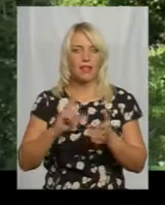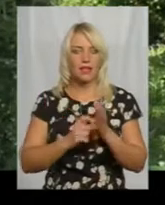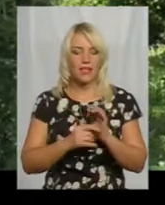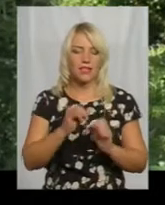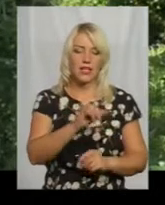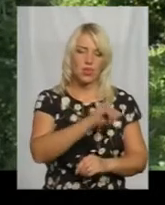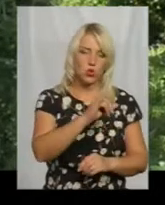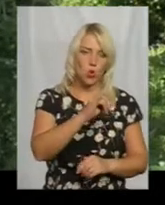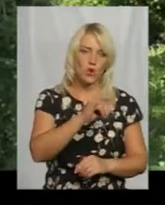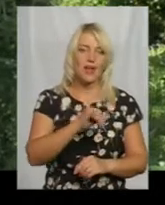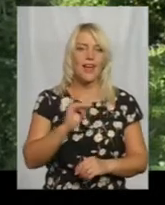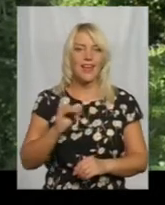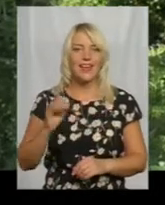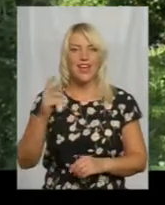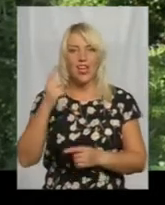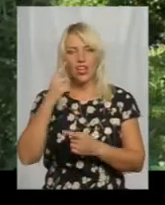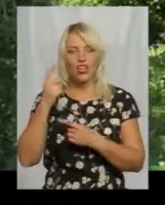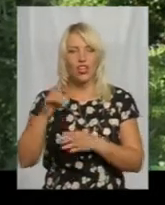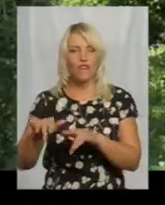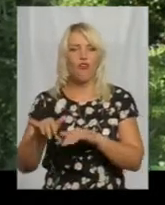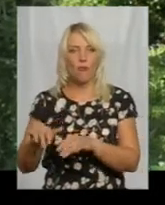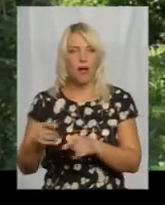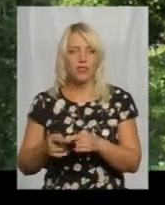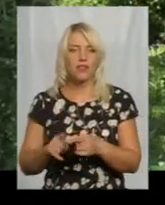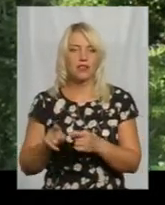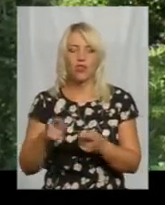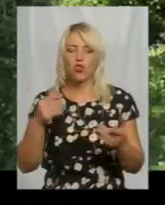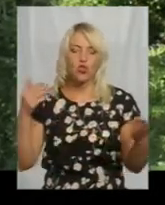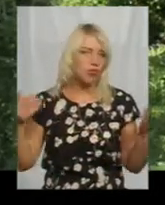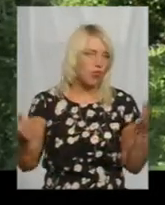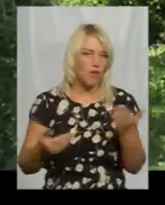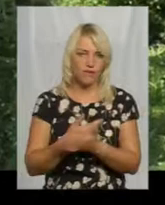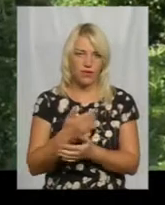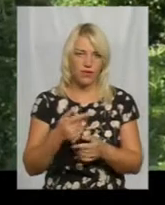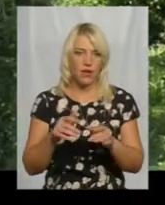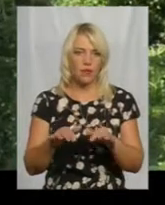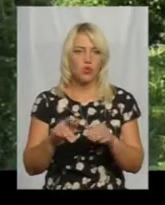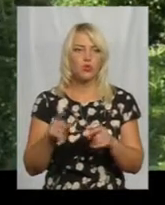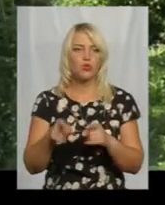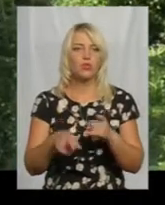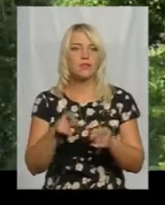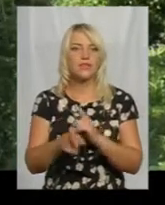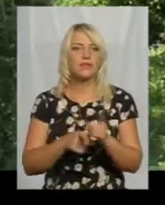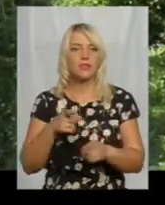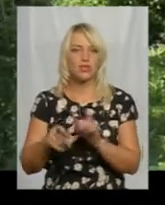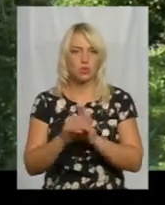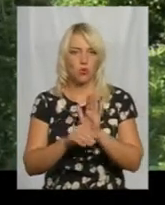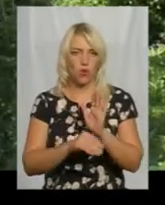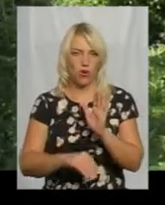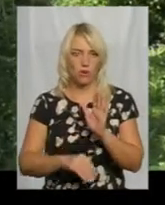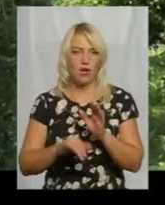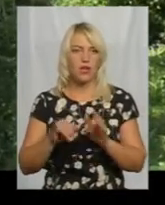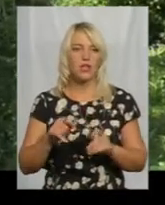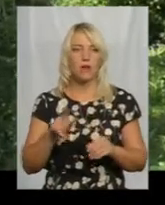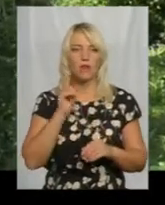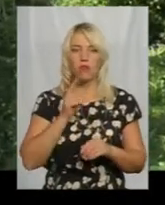інформатики – це зовсім нові підручники. Так як саме з цих предметів змінилася програма, їх